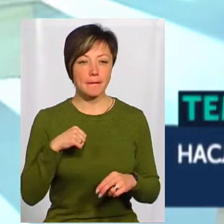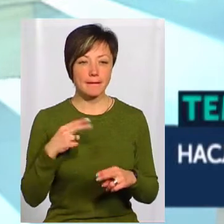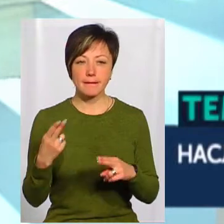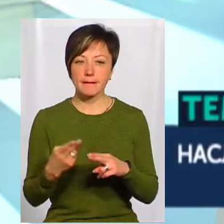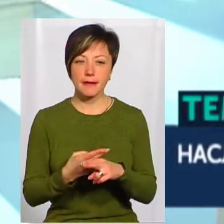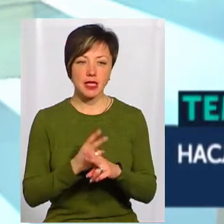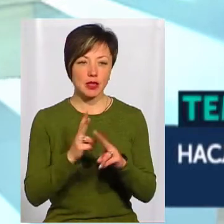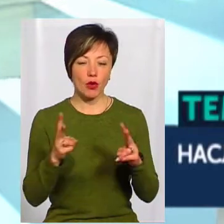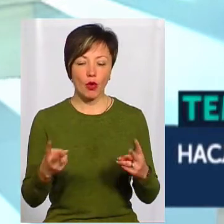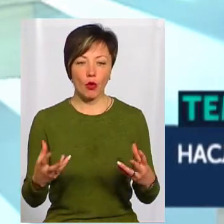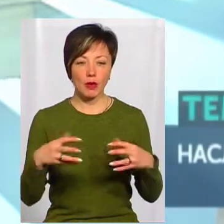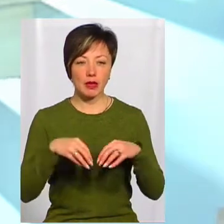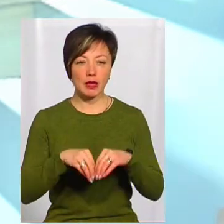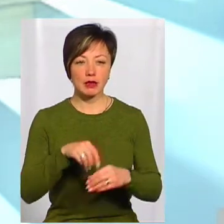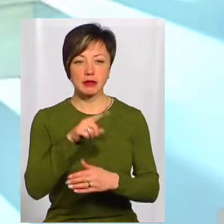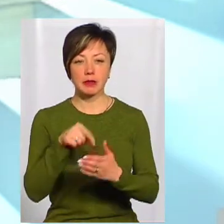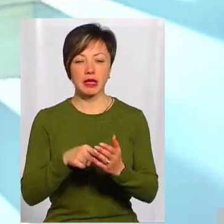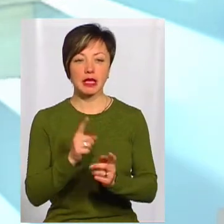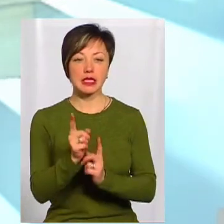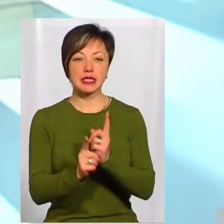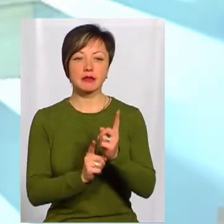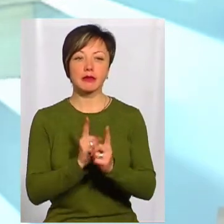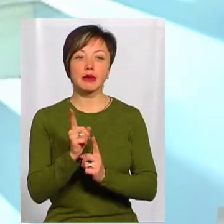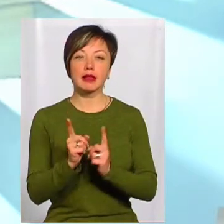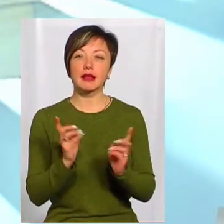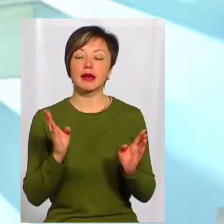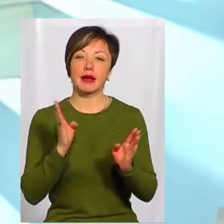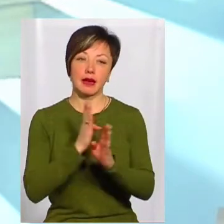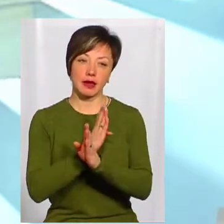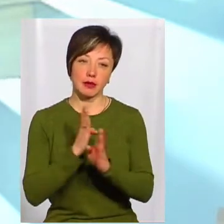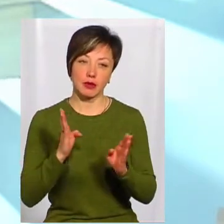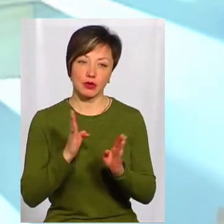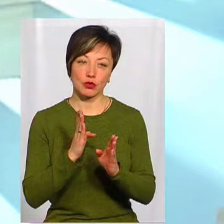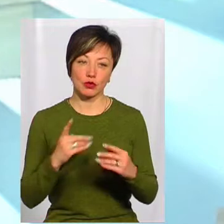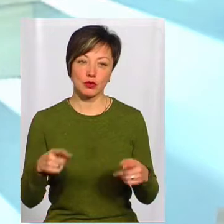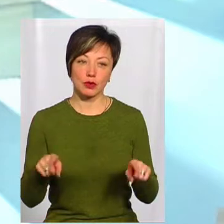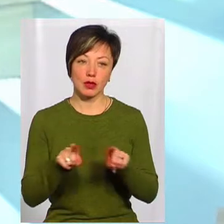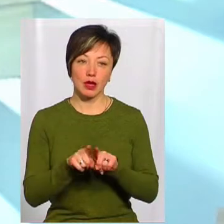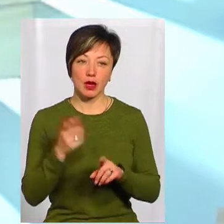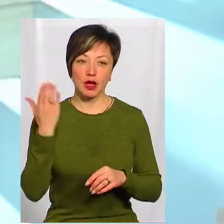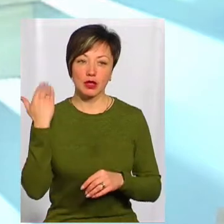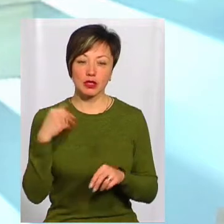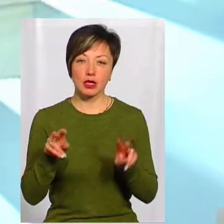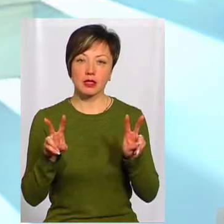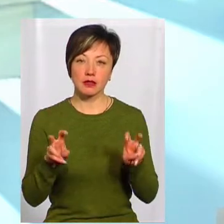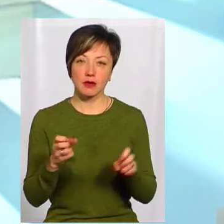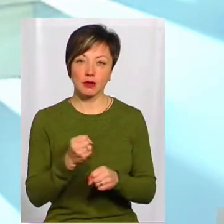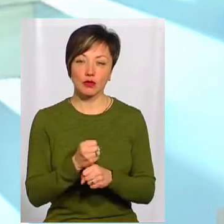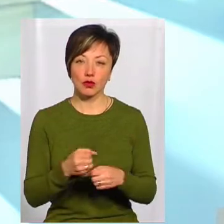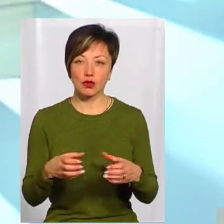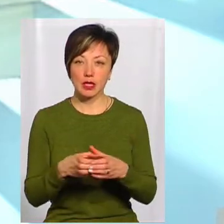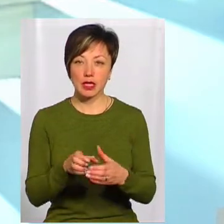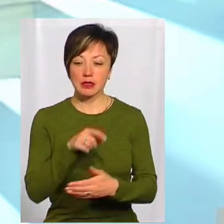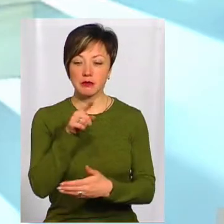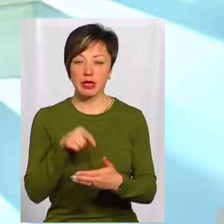нікого об'єдналися з питань проблем зміни клімату. Ось така. Раніше це називалася робоча група